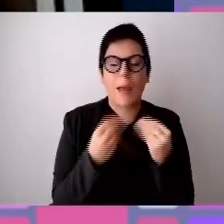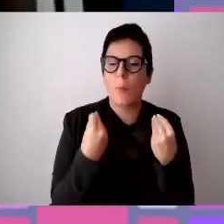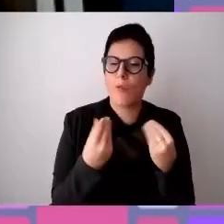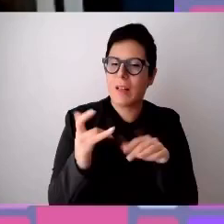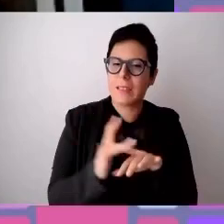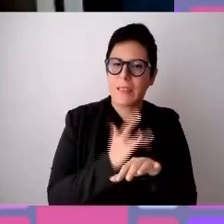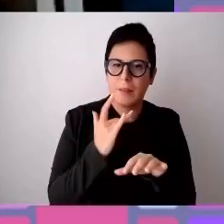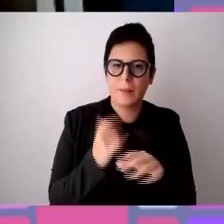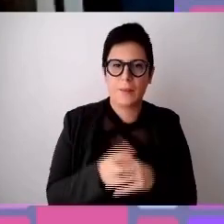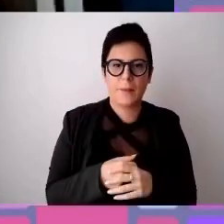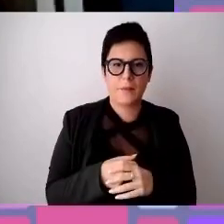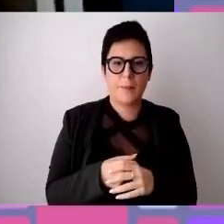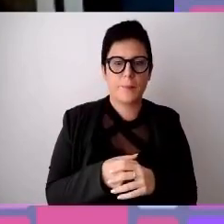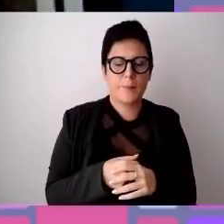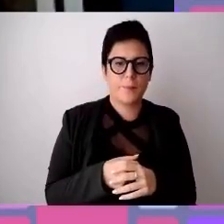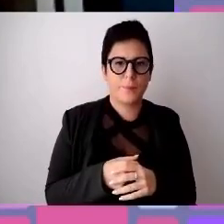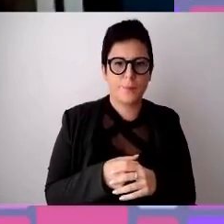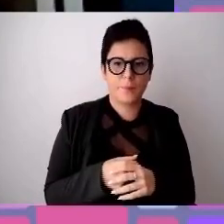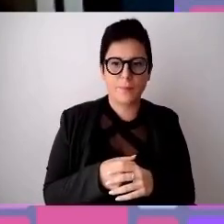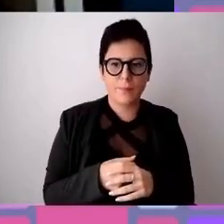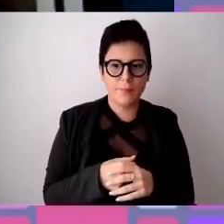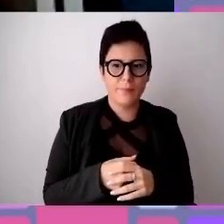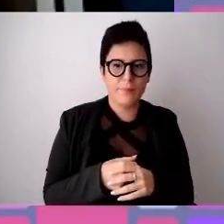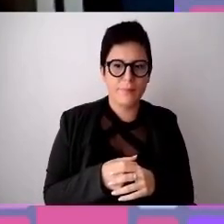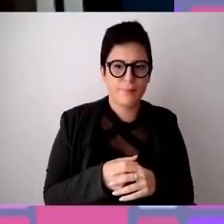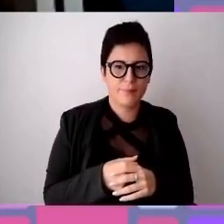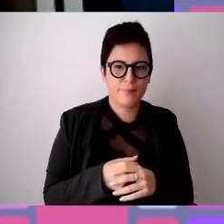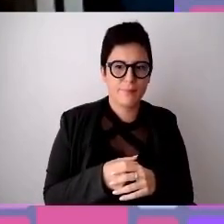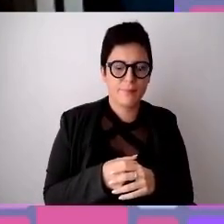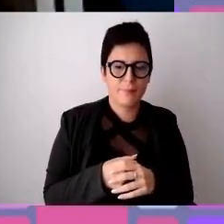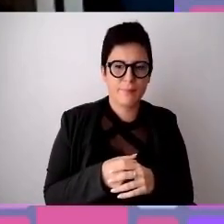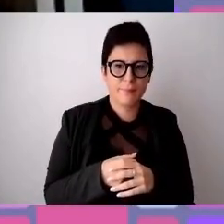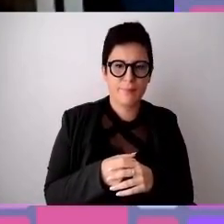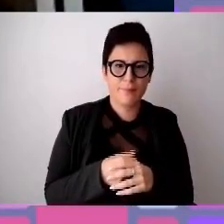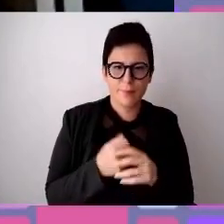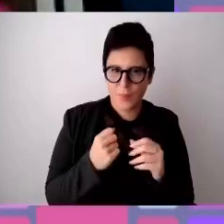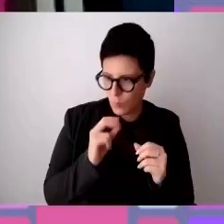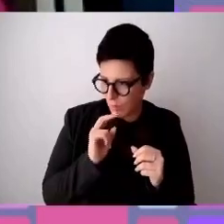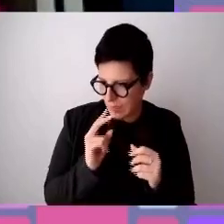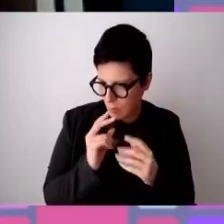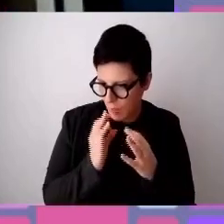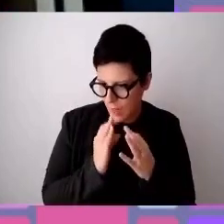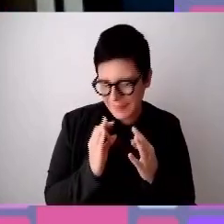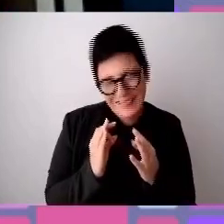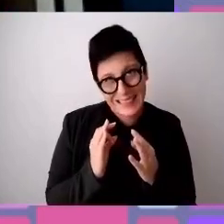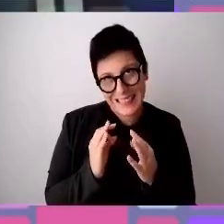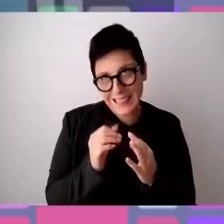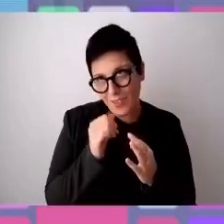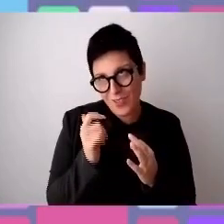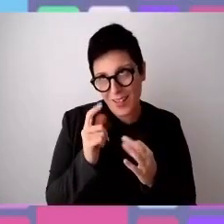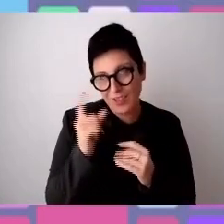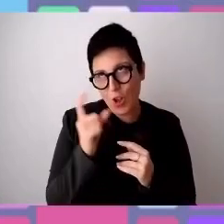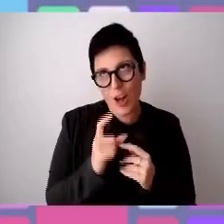Aspettate, domanda. io devi proprio sessibilizzare. Non puoi rispondere per bene, non basterebbe la giornata. Prego.